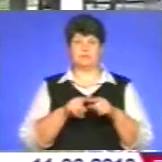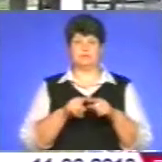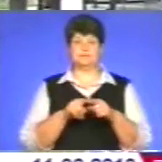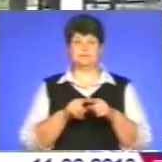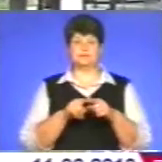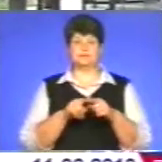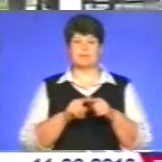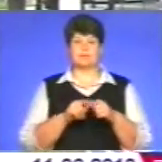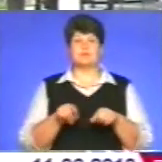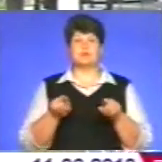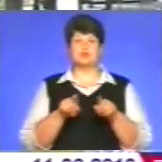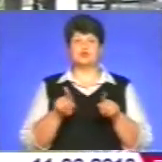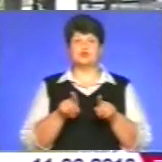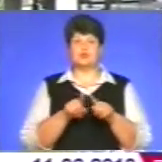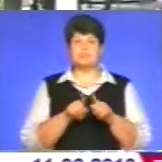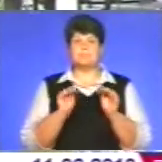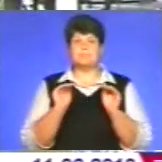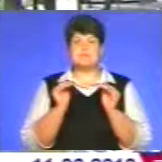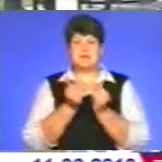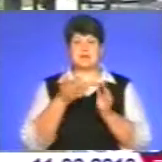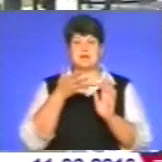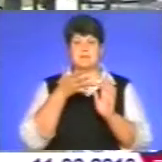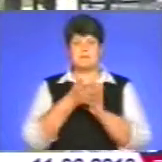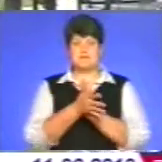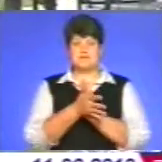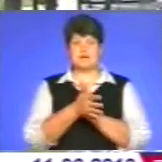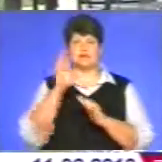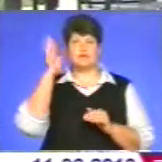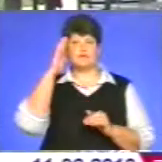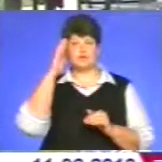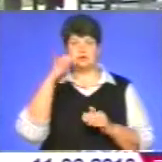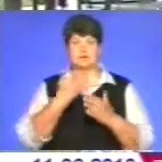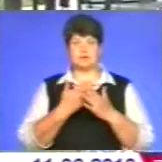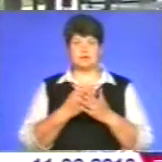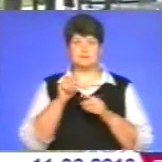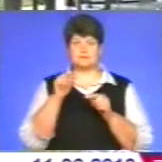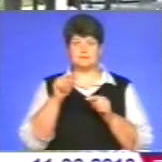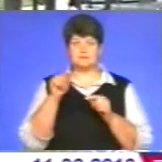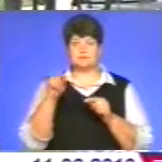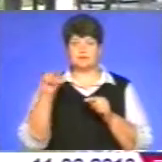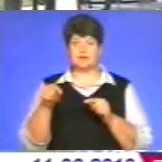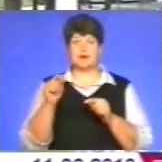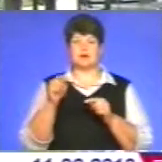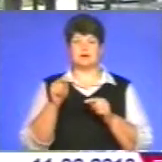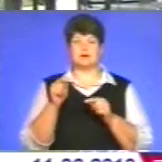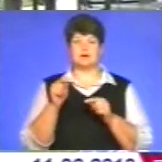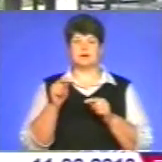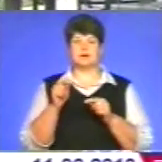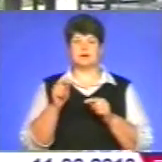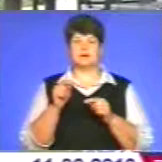з мінімальними витратами води, крапельне зрошення і невхідних